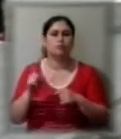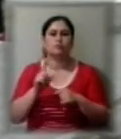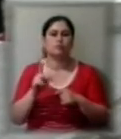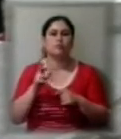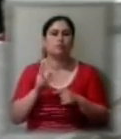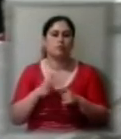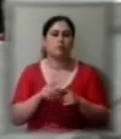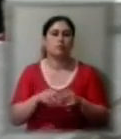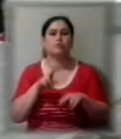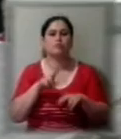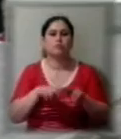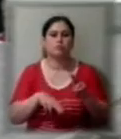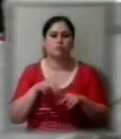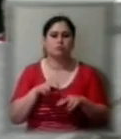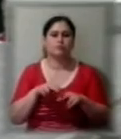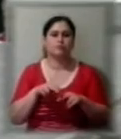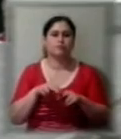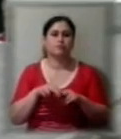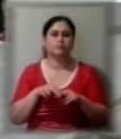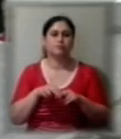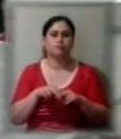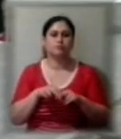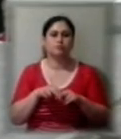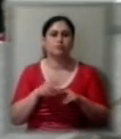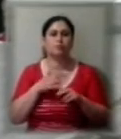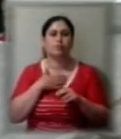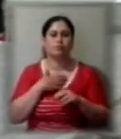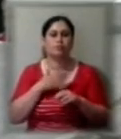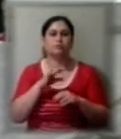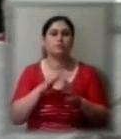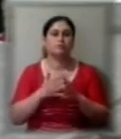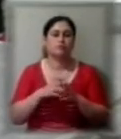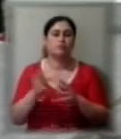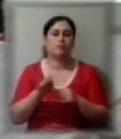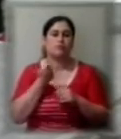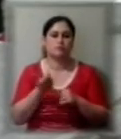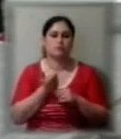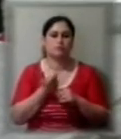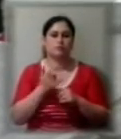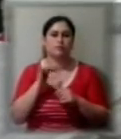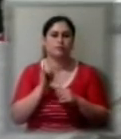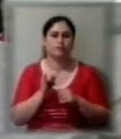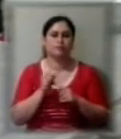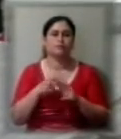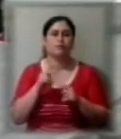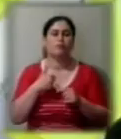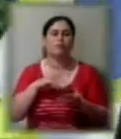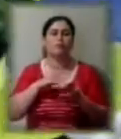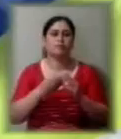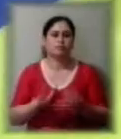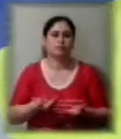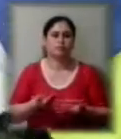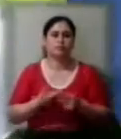наше сільське господарство і як нам взагалі вижити в сьогоднішніх умовах.